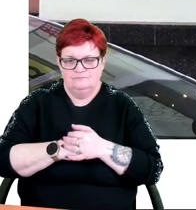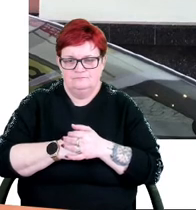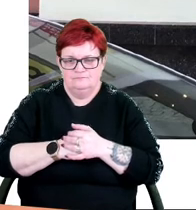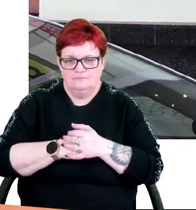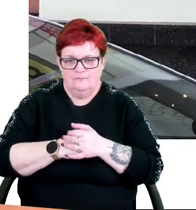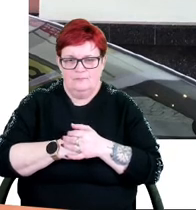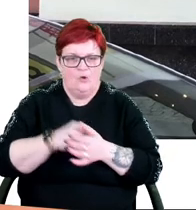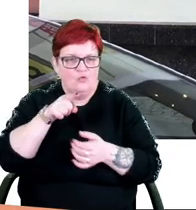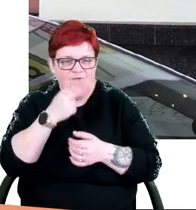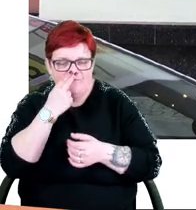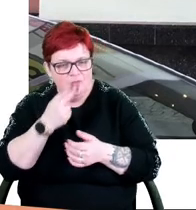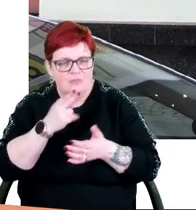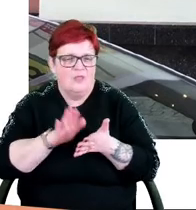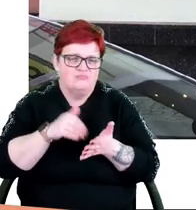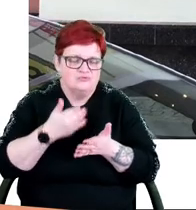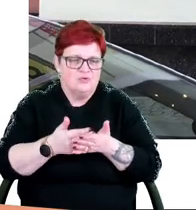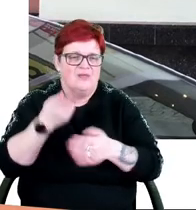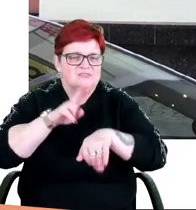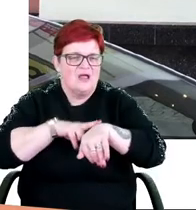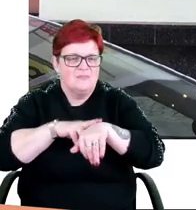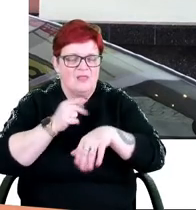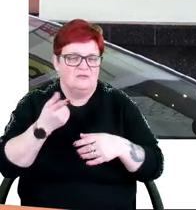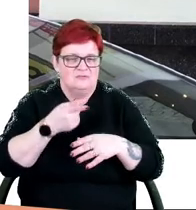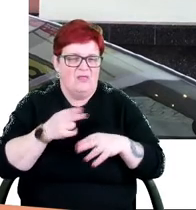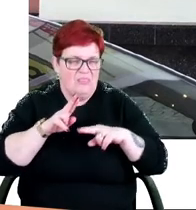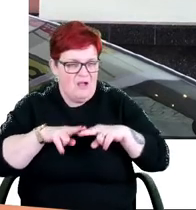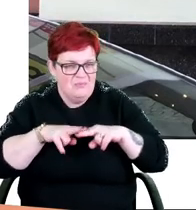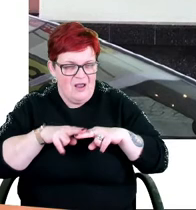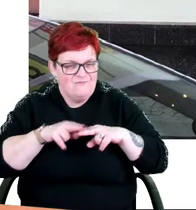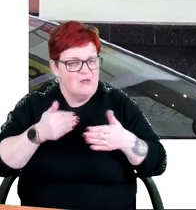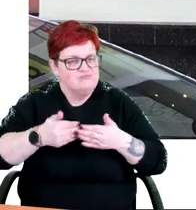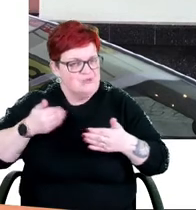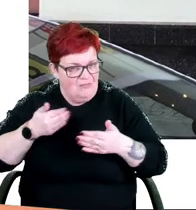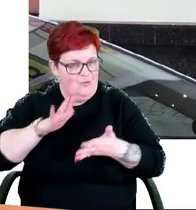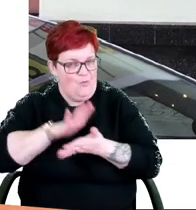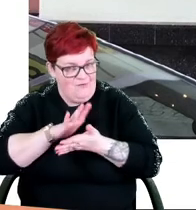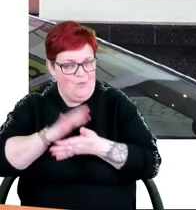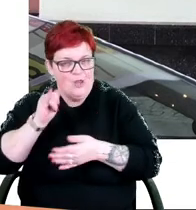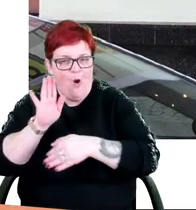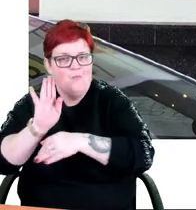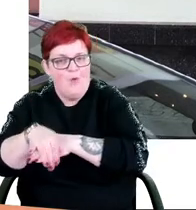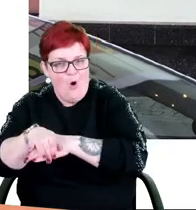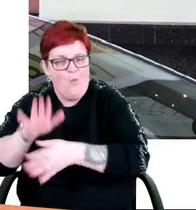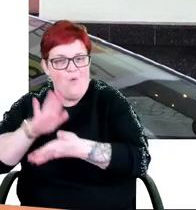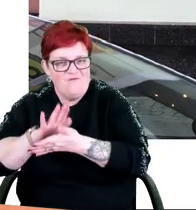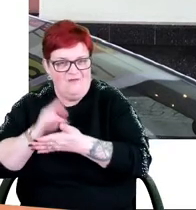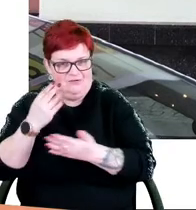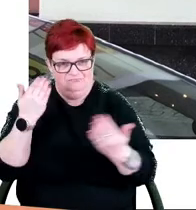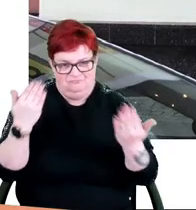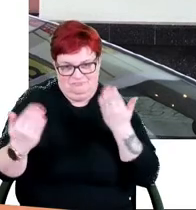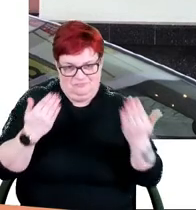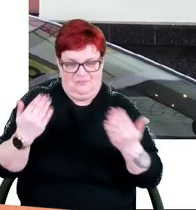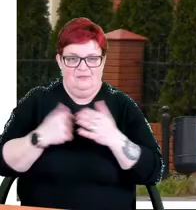Tu widzimy lokal zegarmistrza w Poznaniu przed wprowadzeniem regulacji i po uchwaleniu uchwały krajobrazowej.